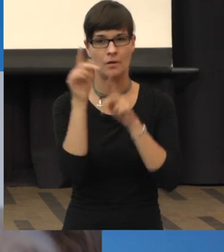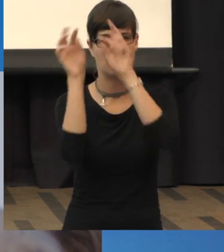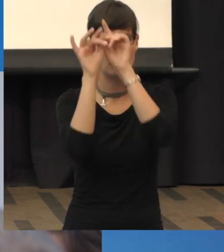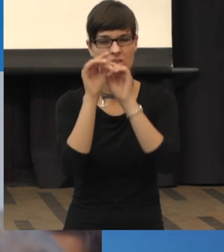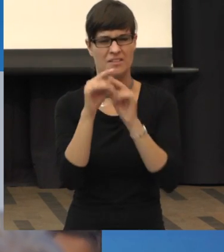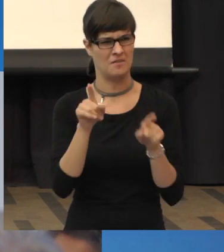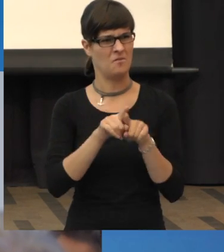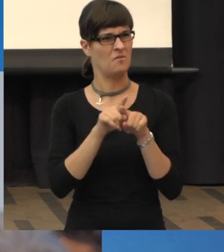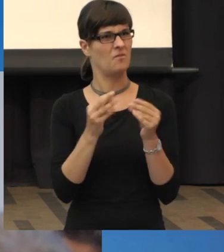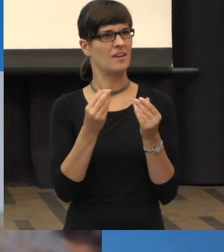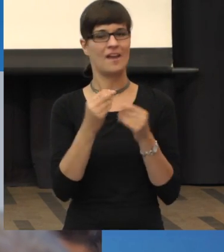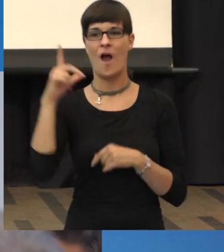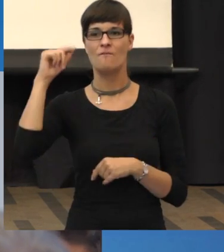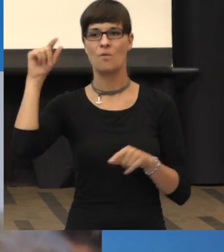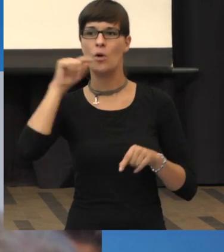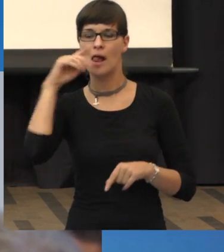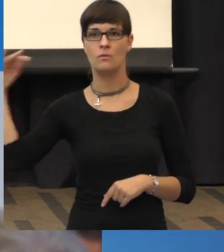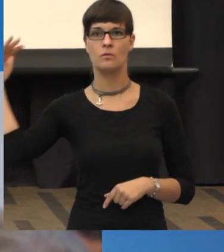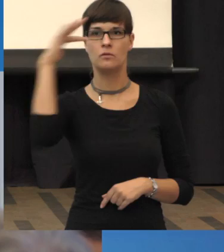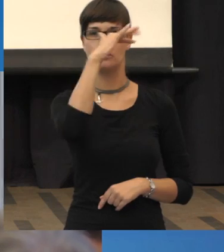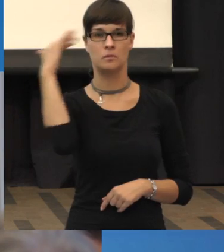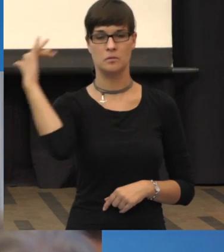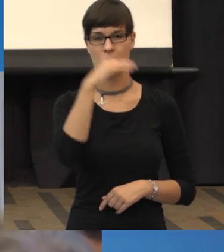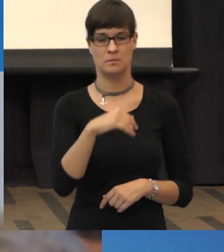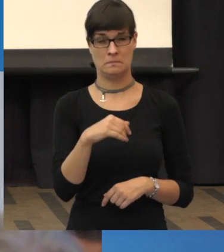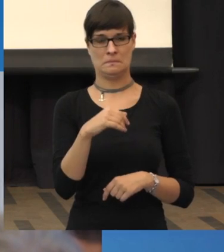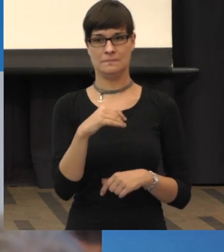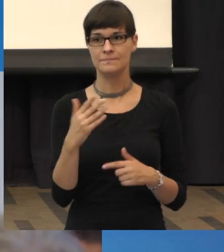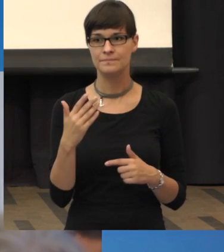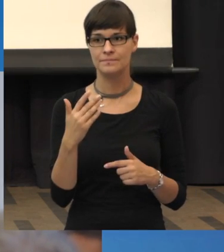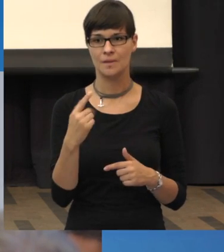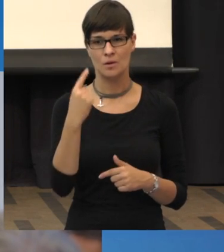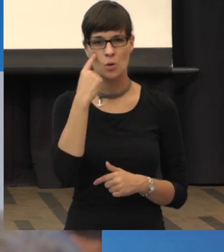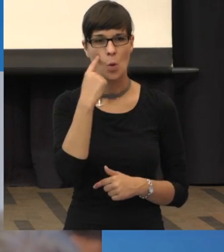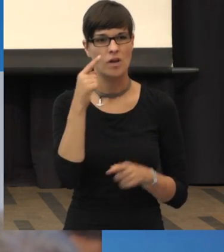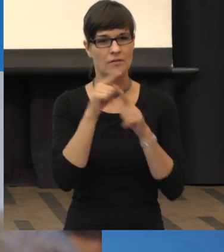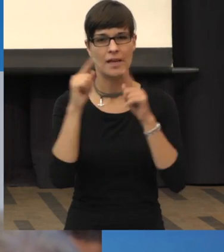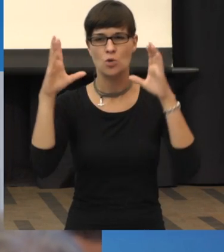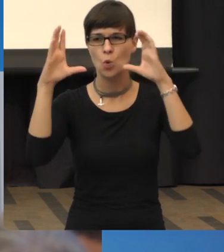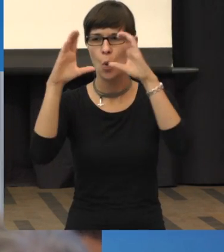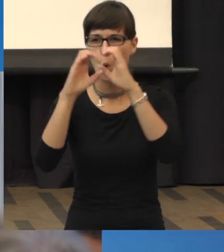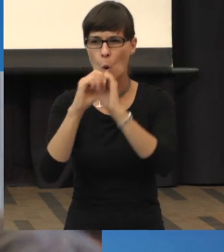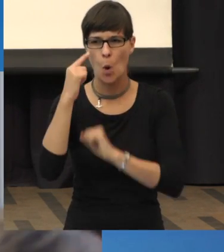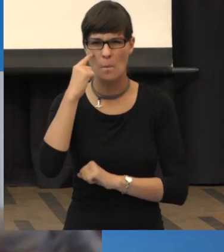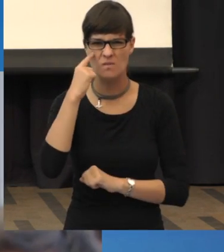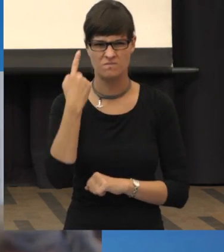einen her und das Auge wird jetzt als trüber. Sollte man da operieren oder nicht?